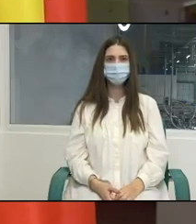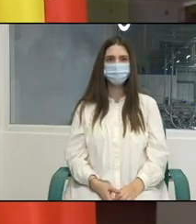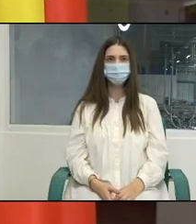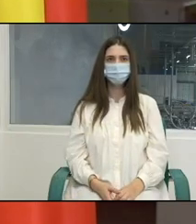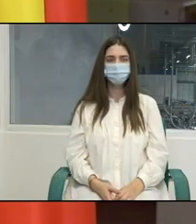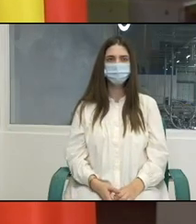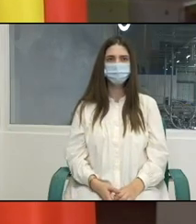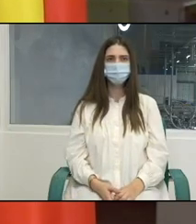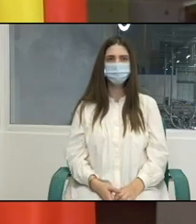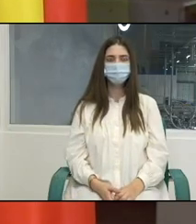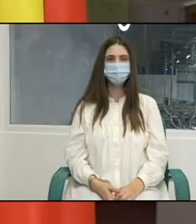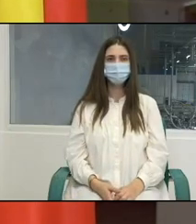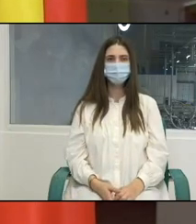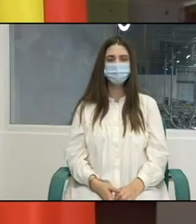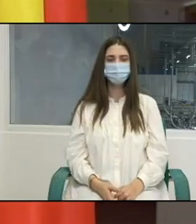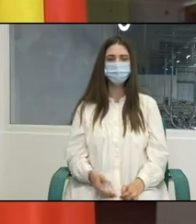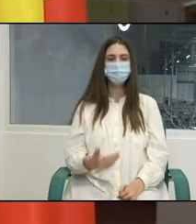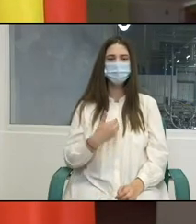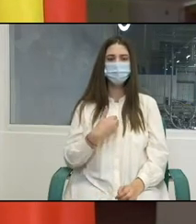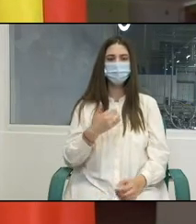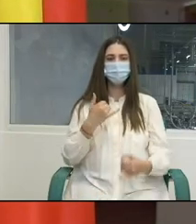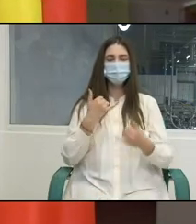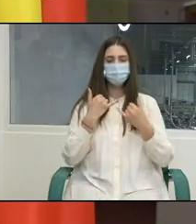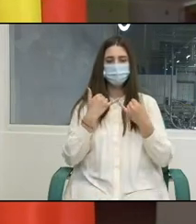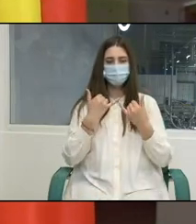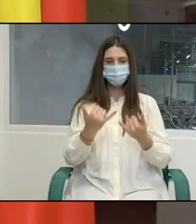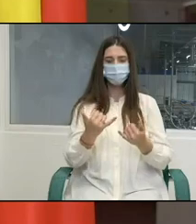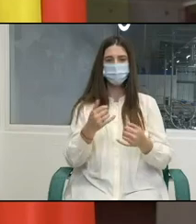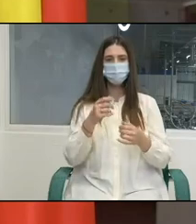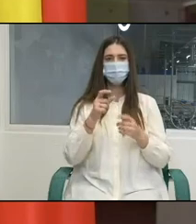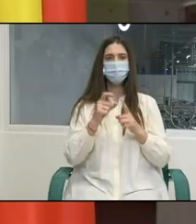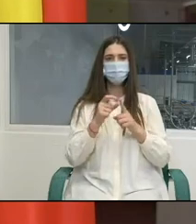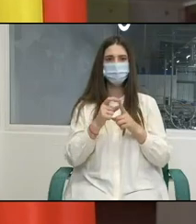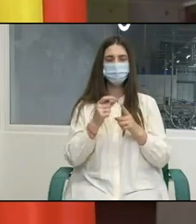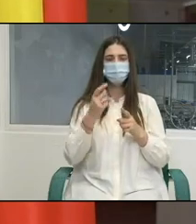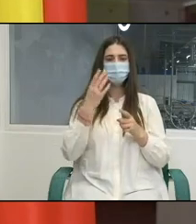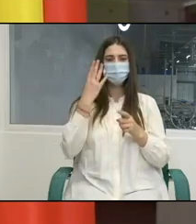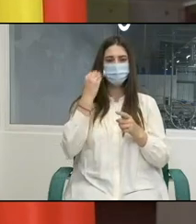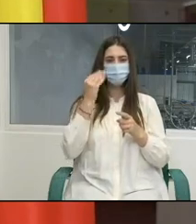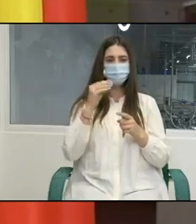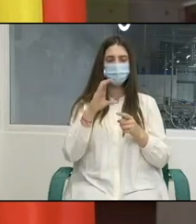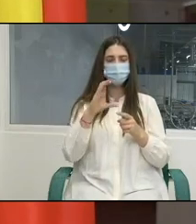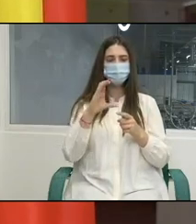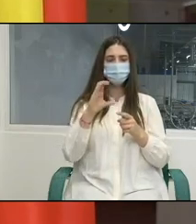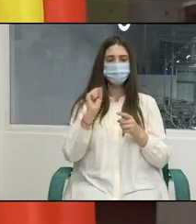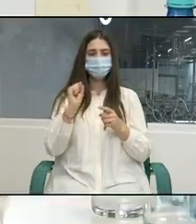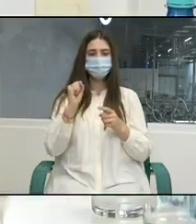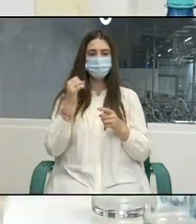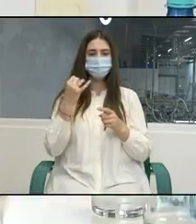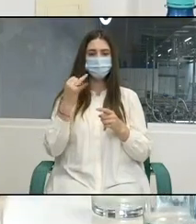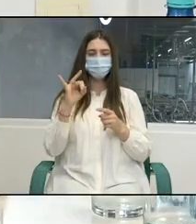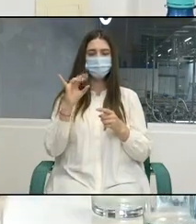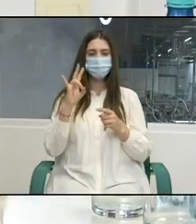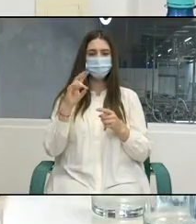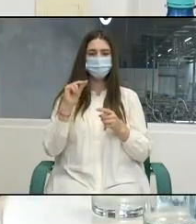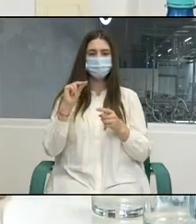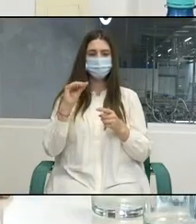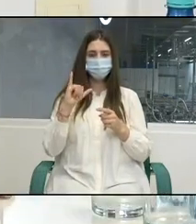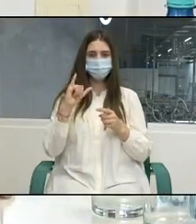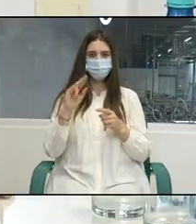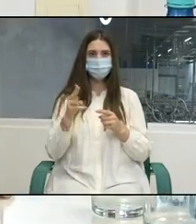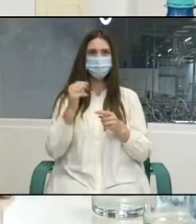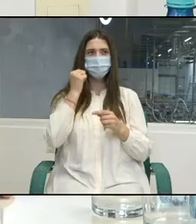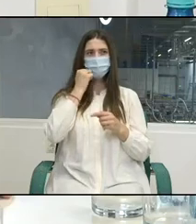vicepreședintele Confederației Naționale a Sindicatelor din Republica Moldova. Vă rog, domnule Sainciuc. Mulțumesc,